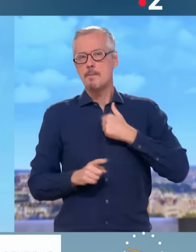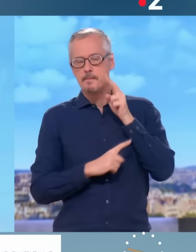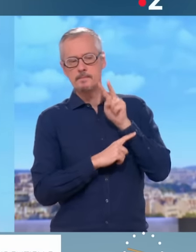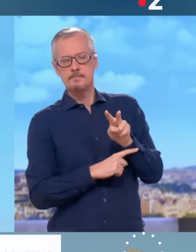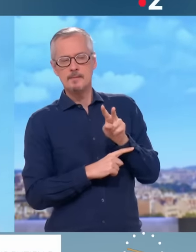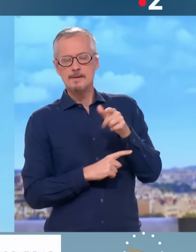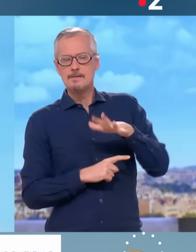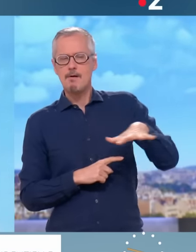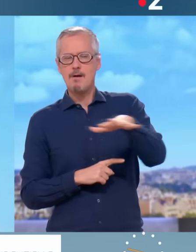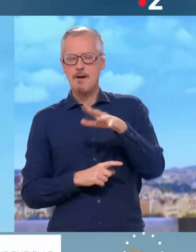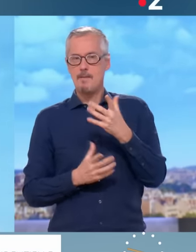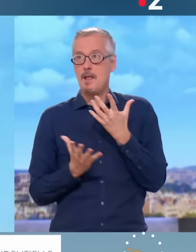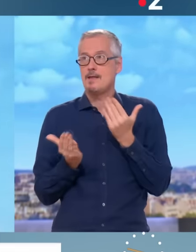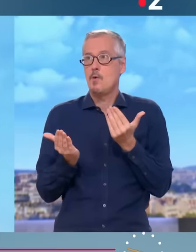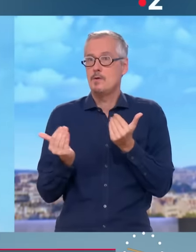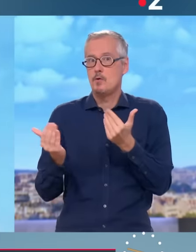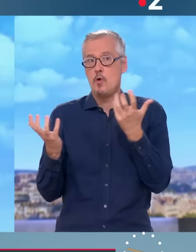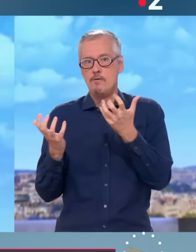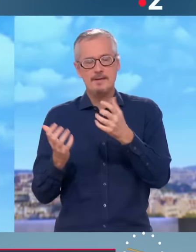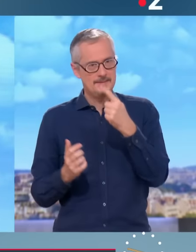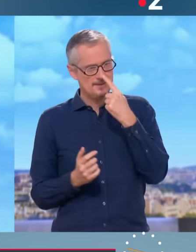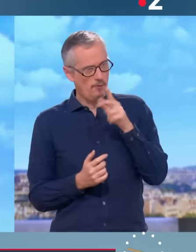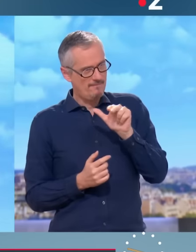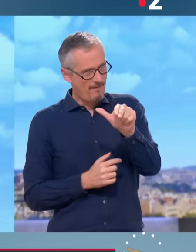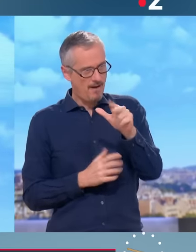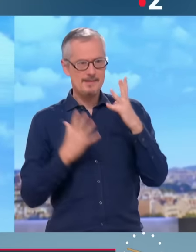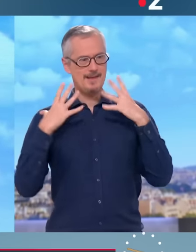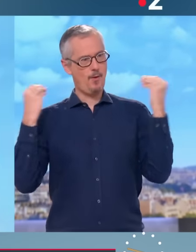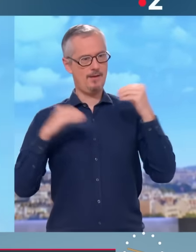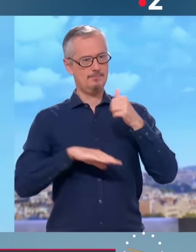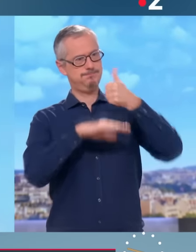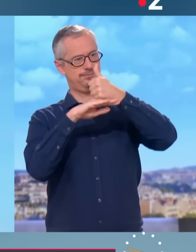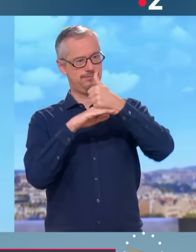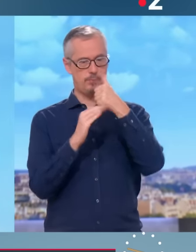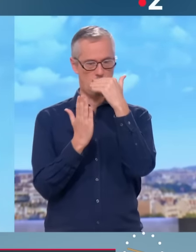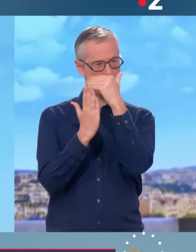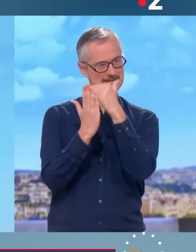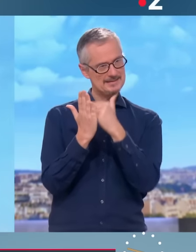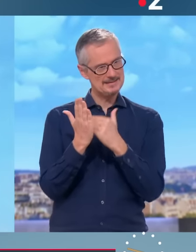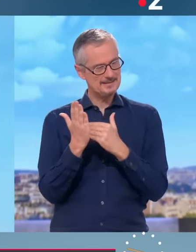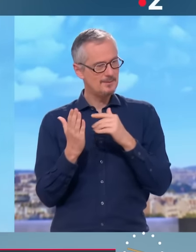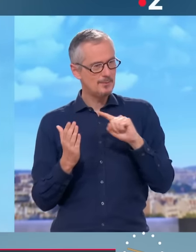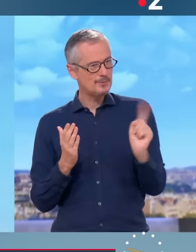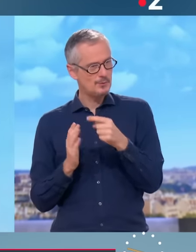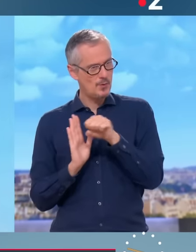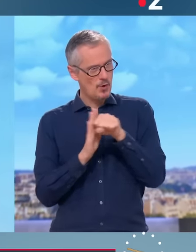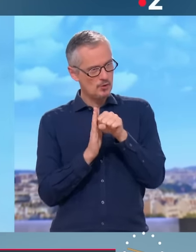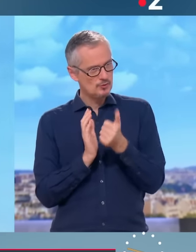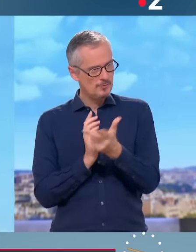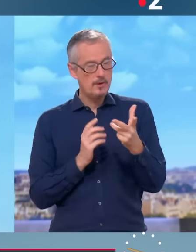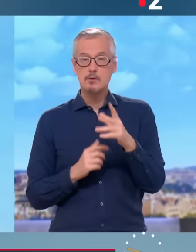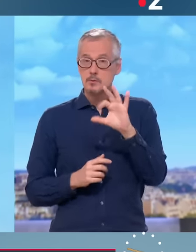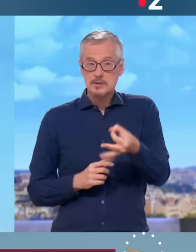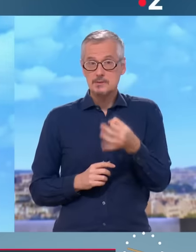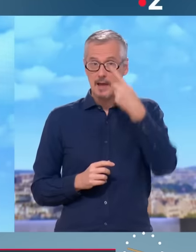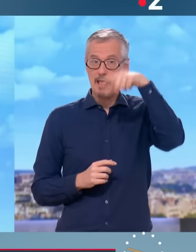aussi, peut-être d'une certaine façon dans une transmission. Il liste portée par Ségolène Royal aux européennes ? Bien sûr, bien sûr, qui est déjà soutenue d'ailleurs par LFI. Je